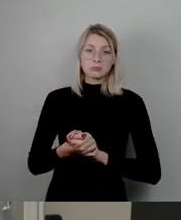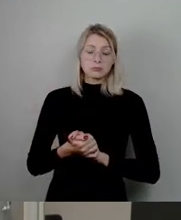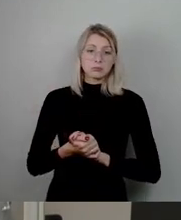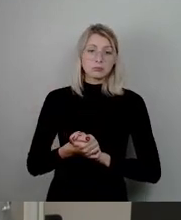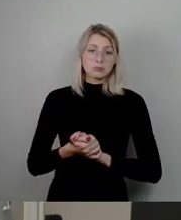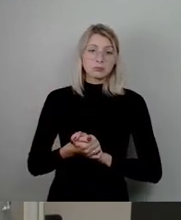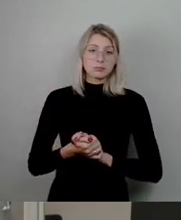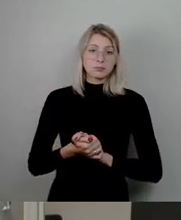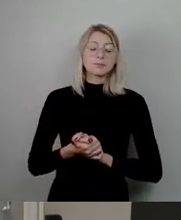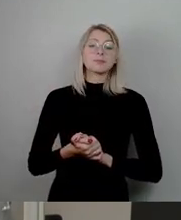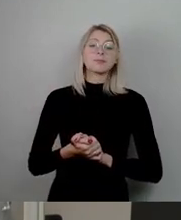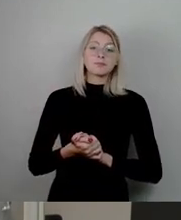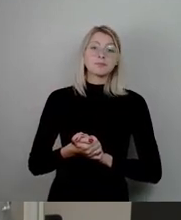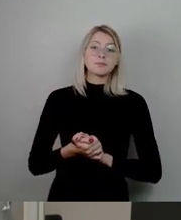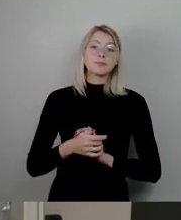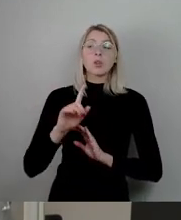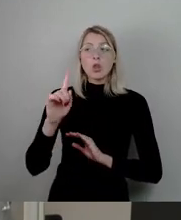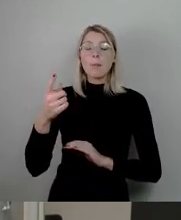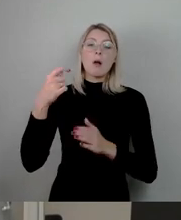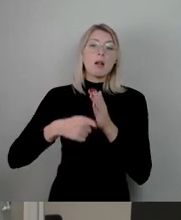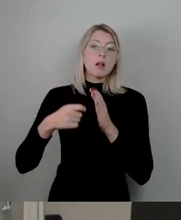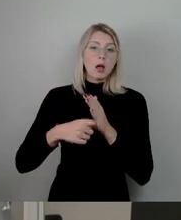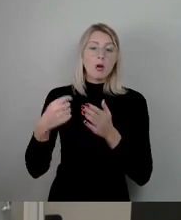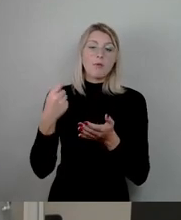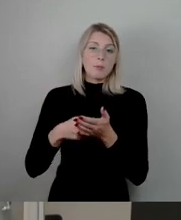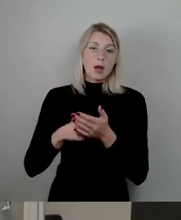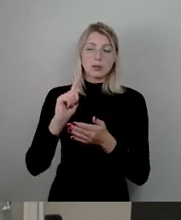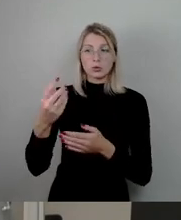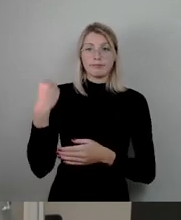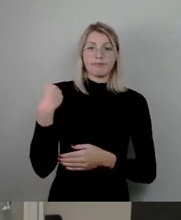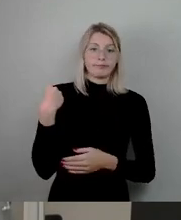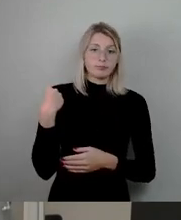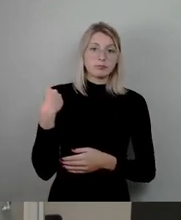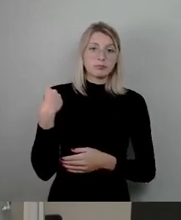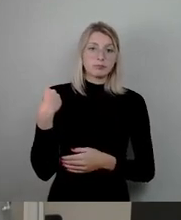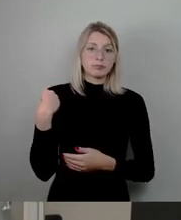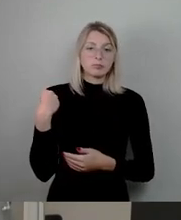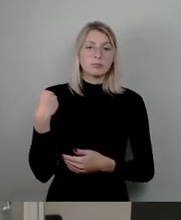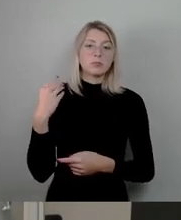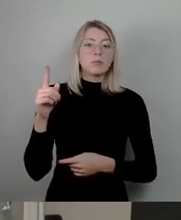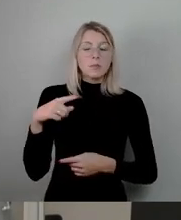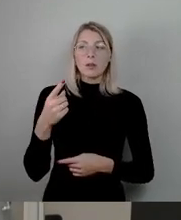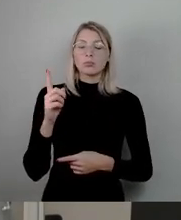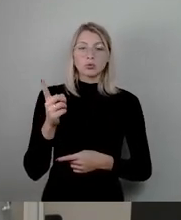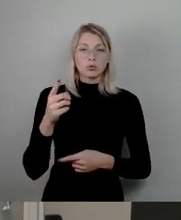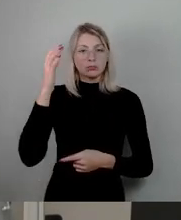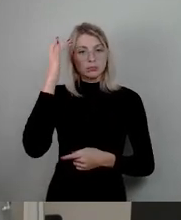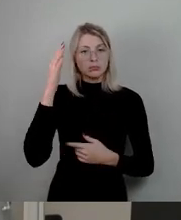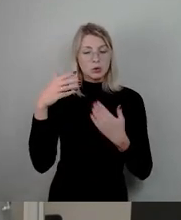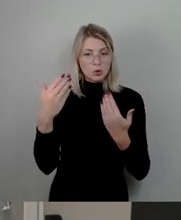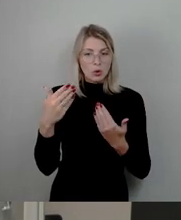nochmal den Kaufpreis sozusagen im Moment sozusagen diktiert. So, und davon sollten wir da an sich uns nicht